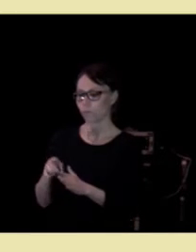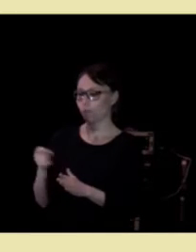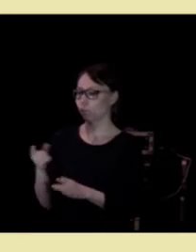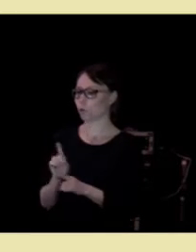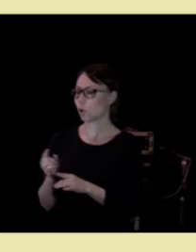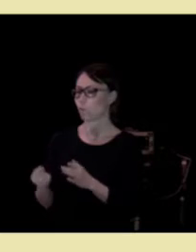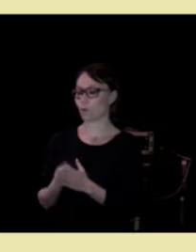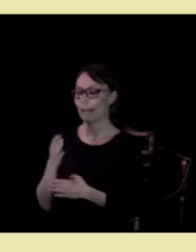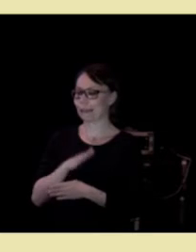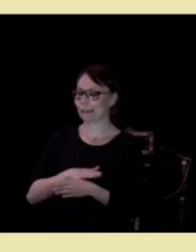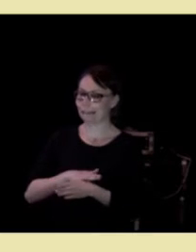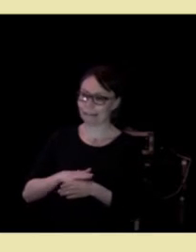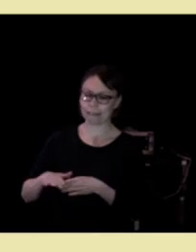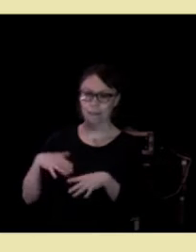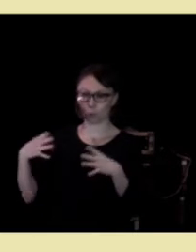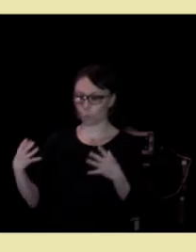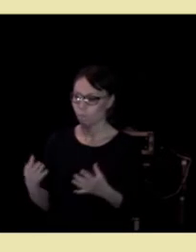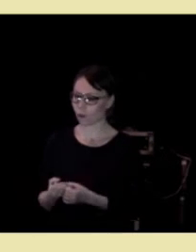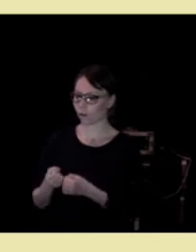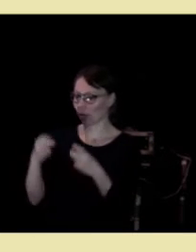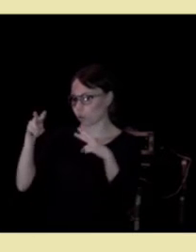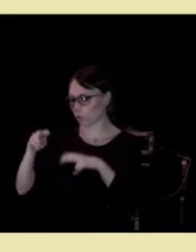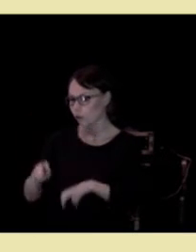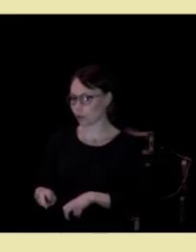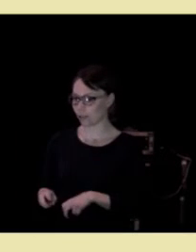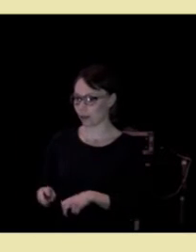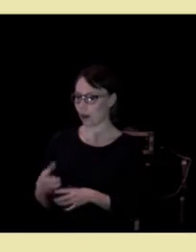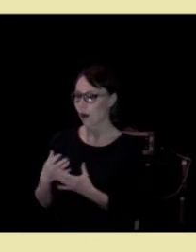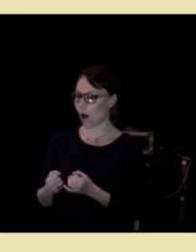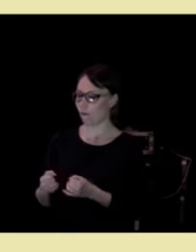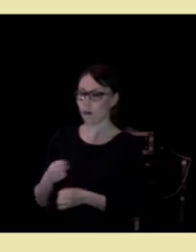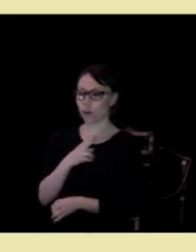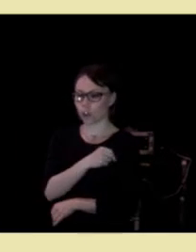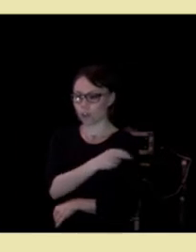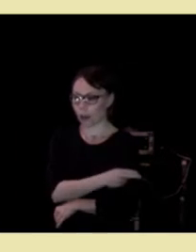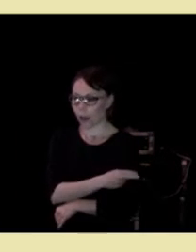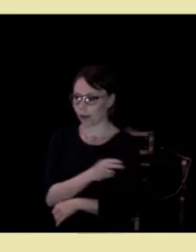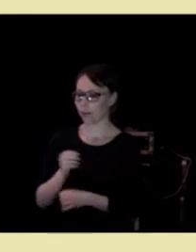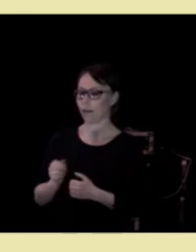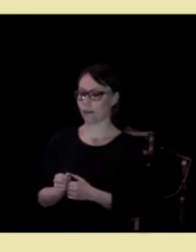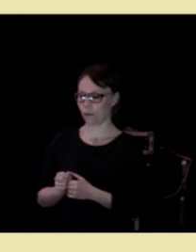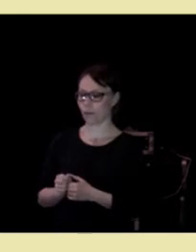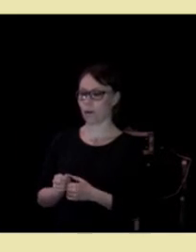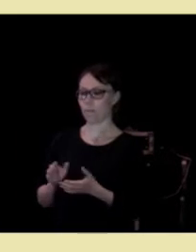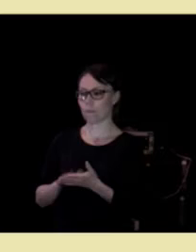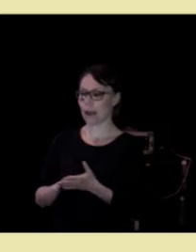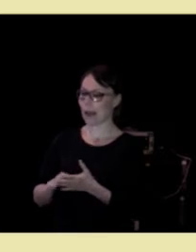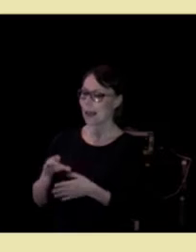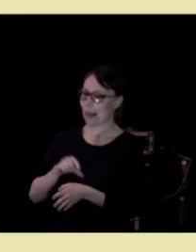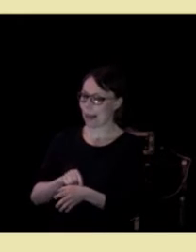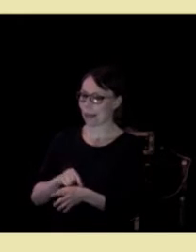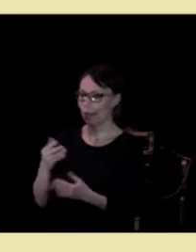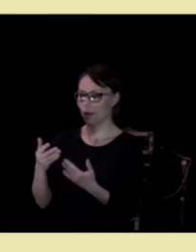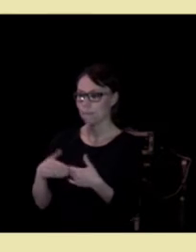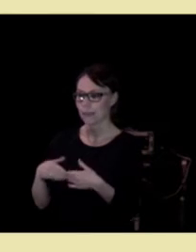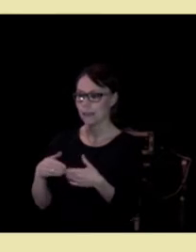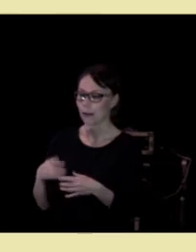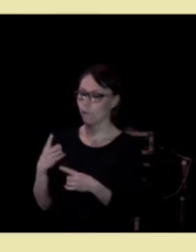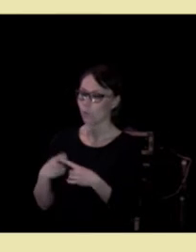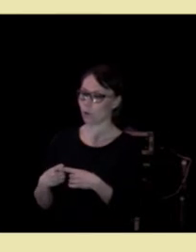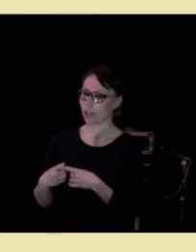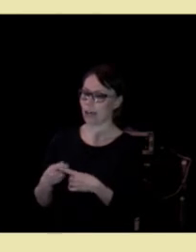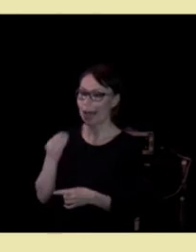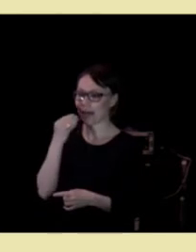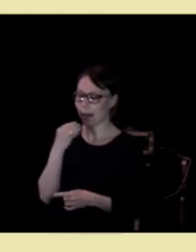en klinisk omfattende undersøkelse av sykepleieren der både legemidler og ernæring blir vurdert.